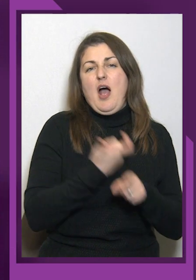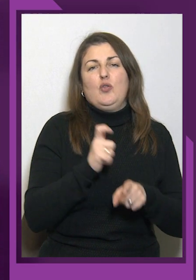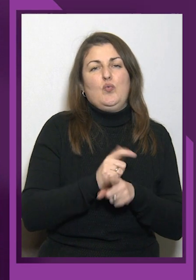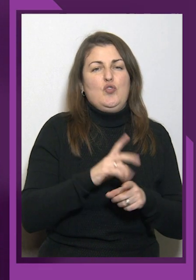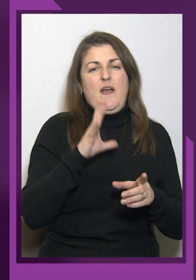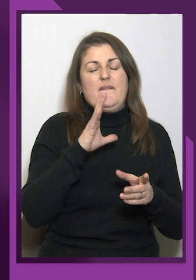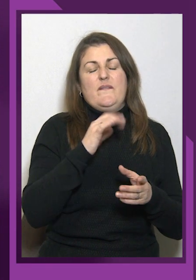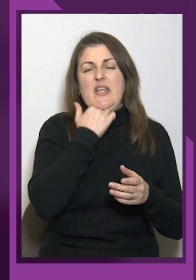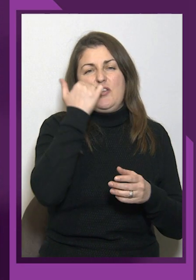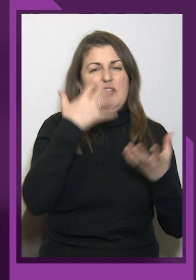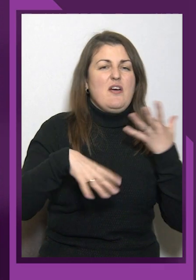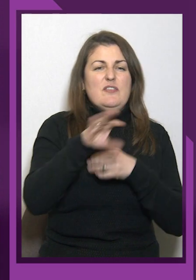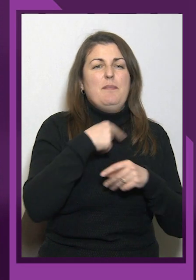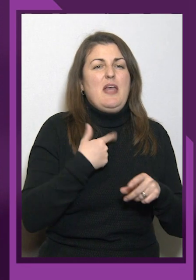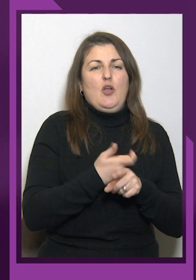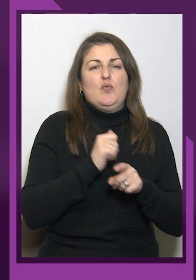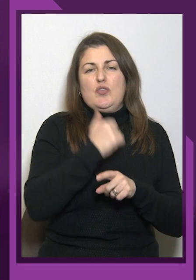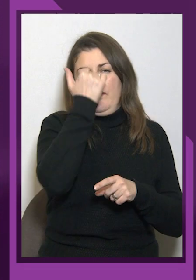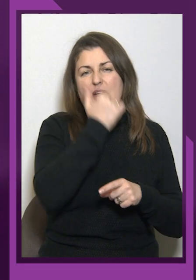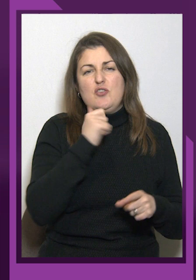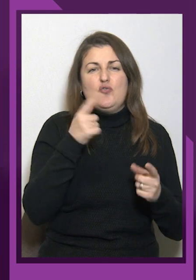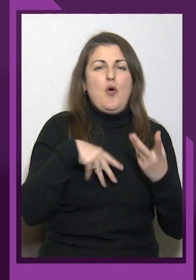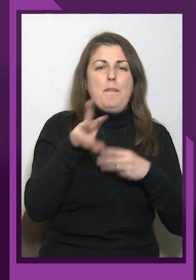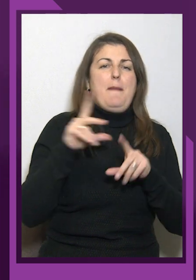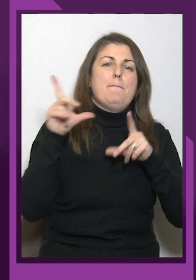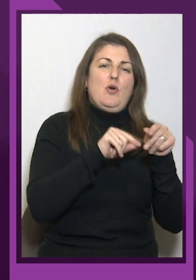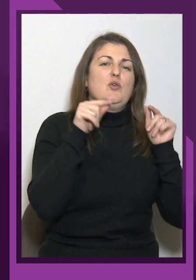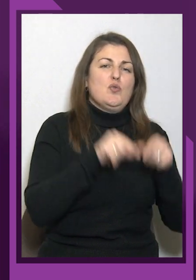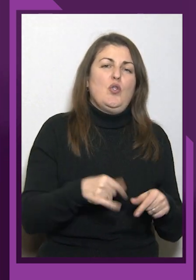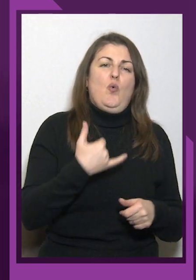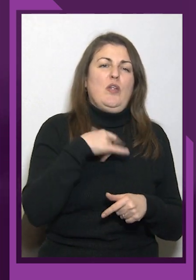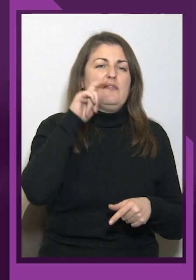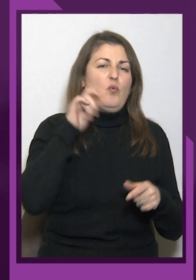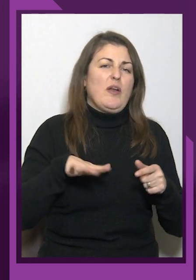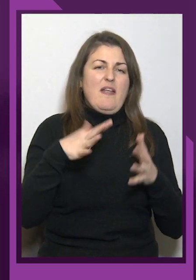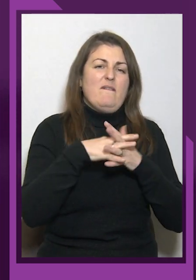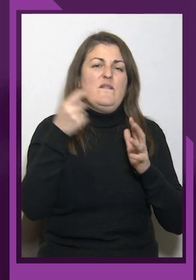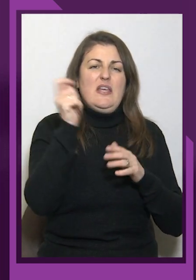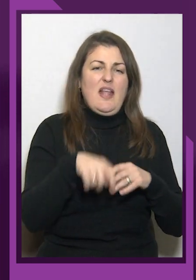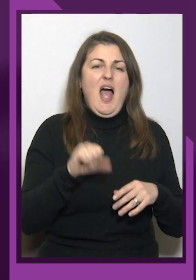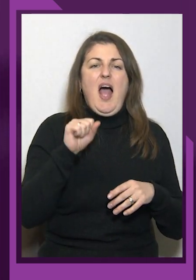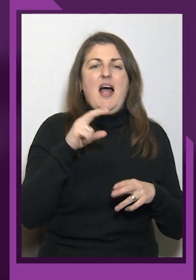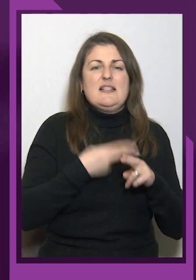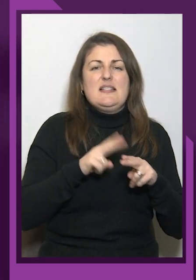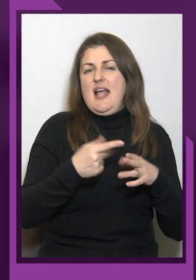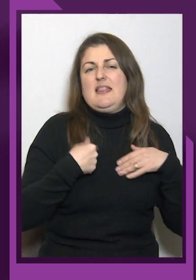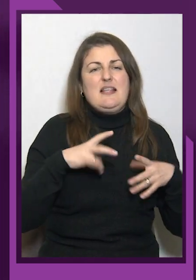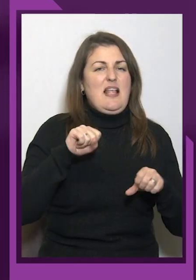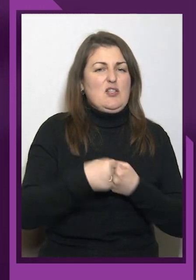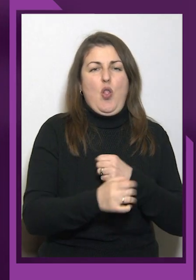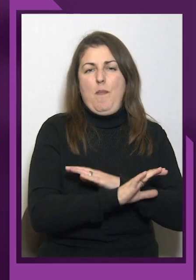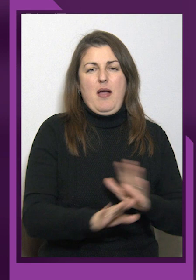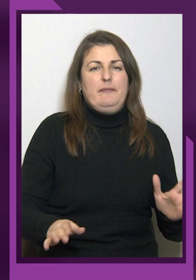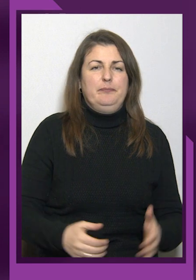вдячна всім. Я дуже вдячна, що ми приїхали сюди. У нас в Україні війна. Це в нас не сломають.